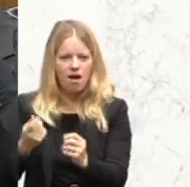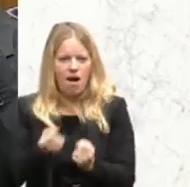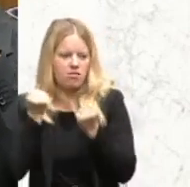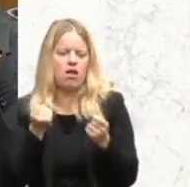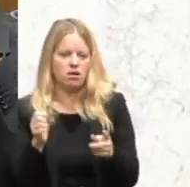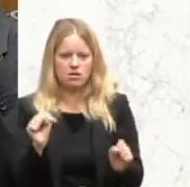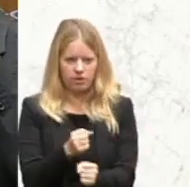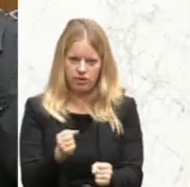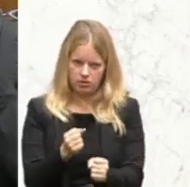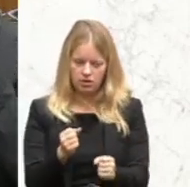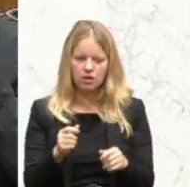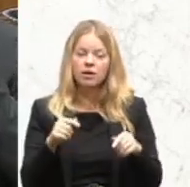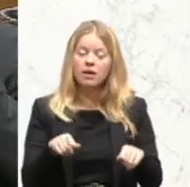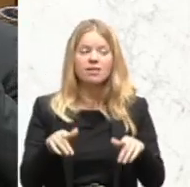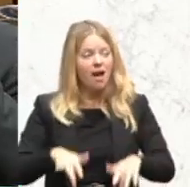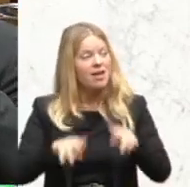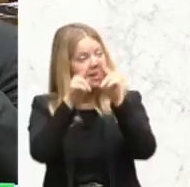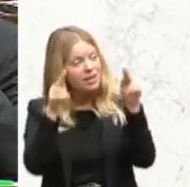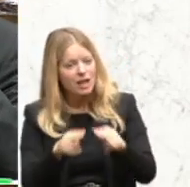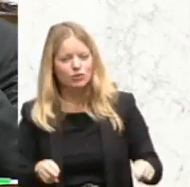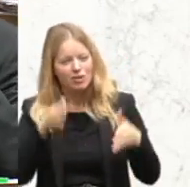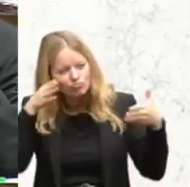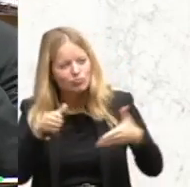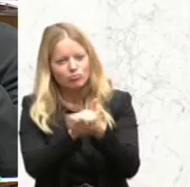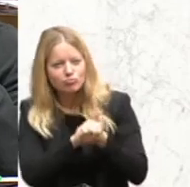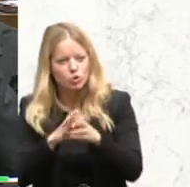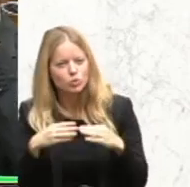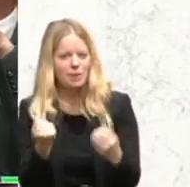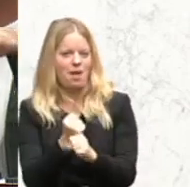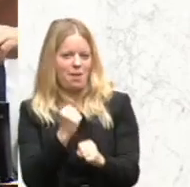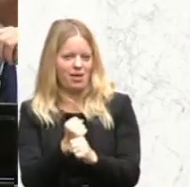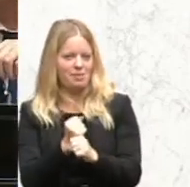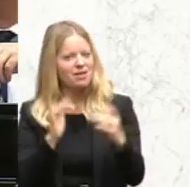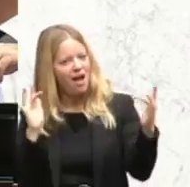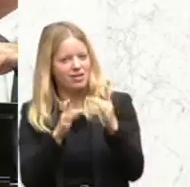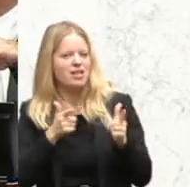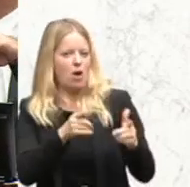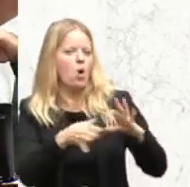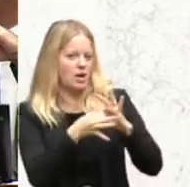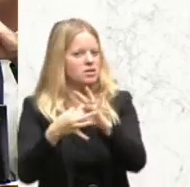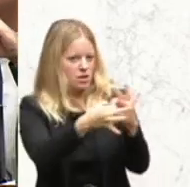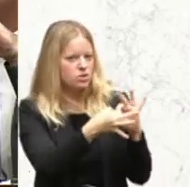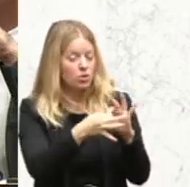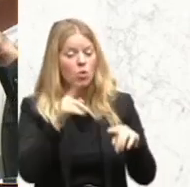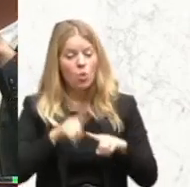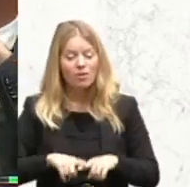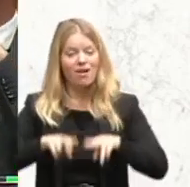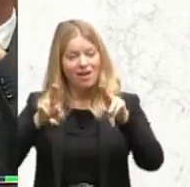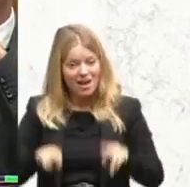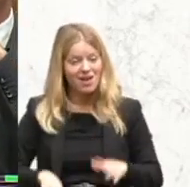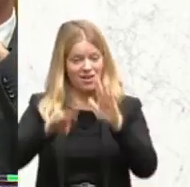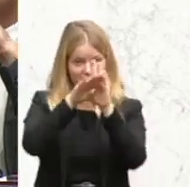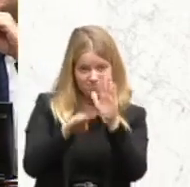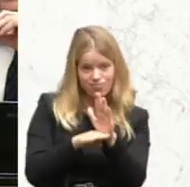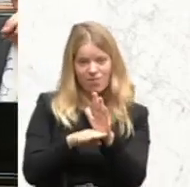intensiv mit Antiterrororganisationen zusammenarbeiten und das bestehende rechtliche Instrumentarium